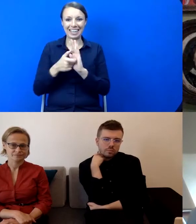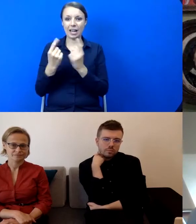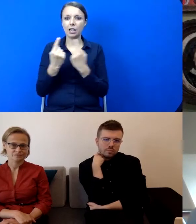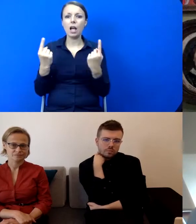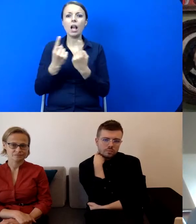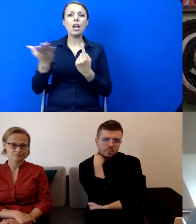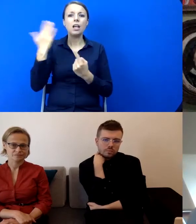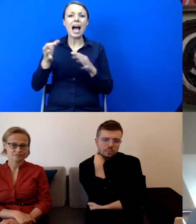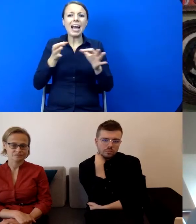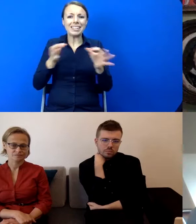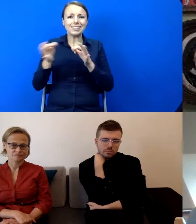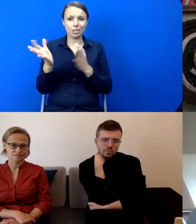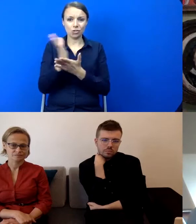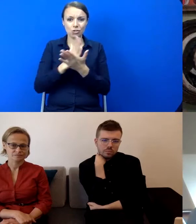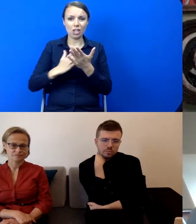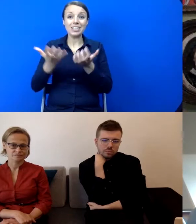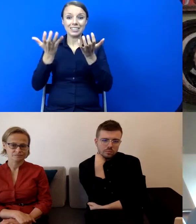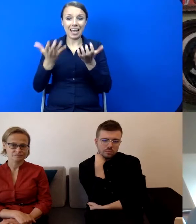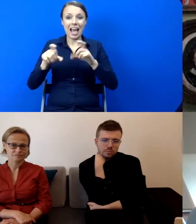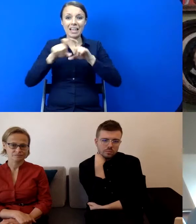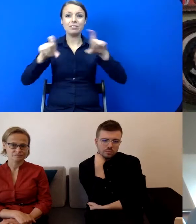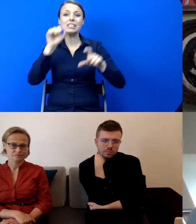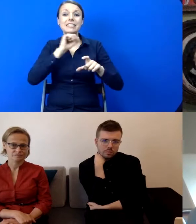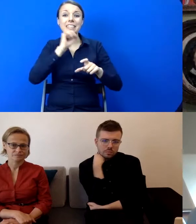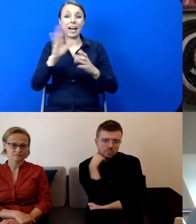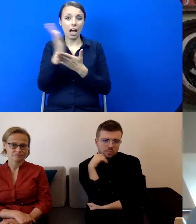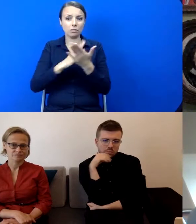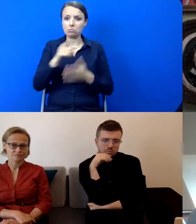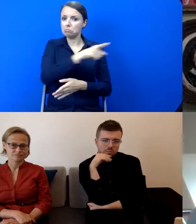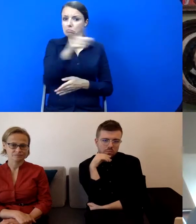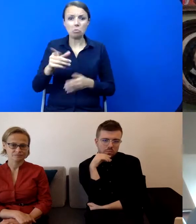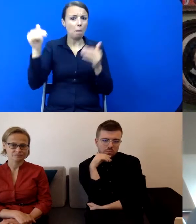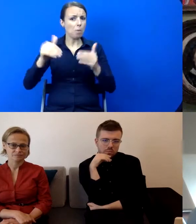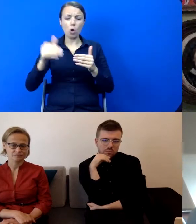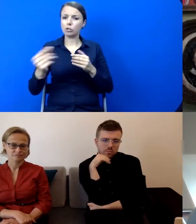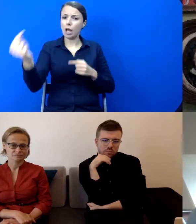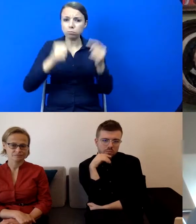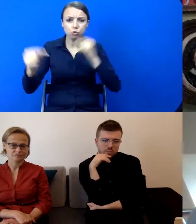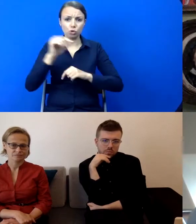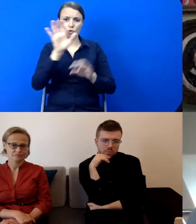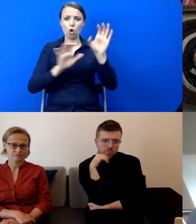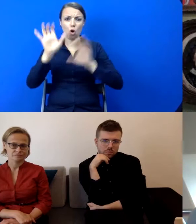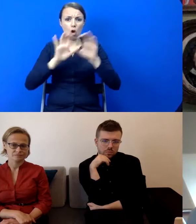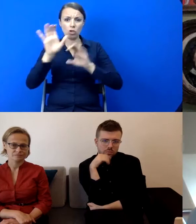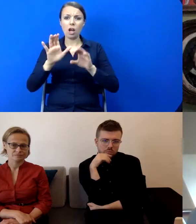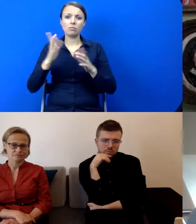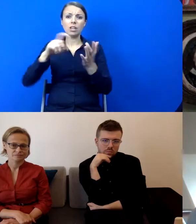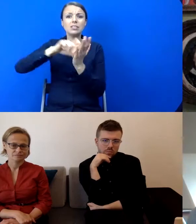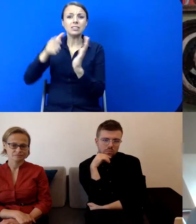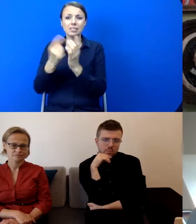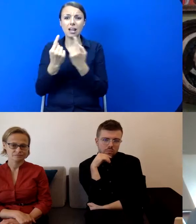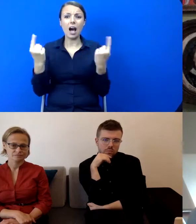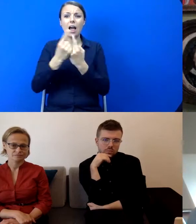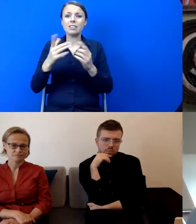Zachęty, do której Państwo w tej chwili, w każdej chwili właściwie możecie przyjść i obejrzeć. Te sale, począwszy od największej sali